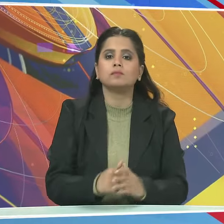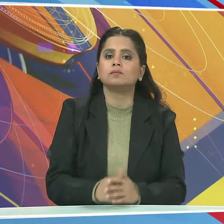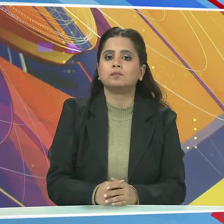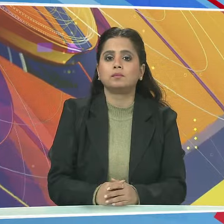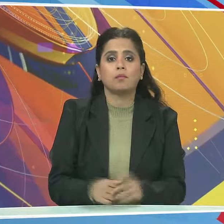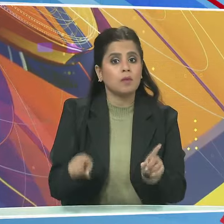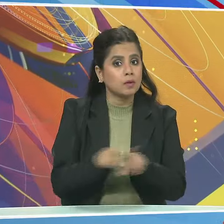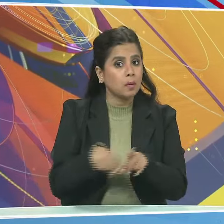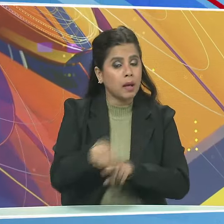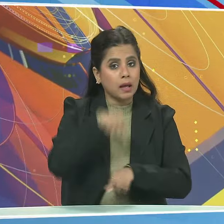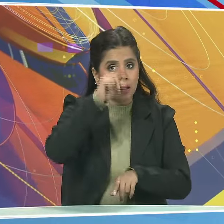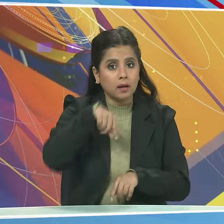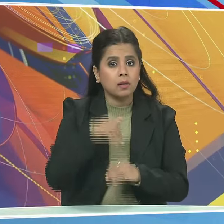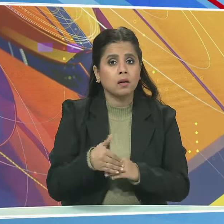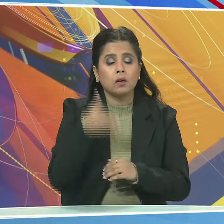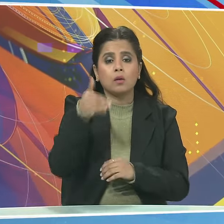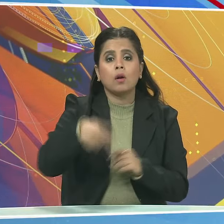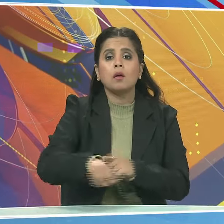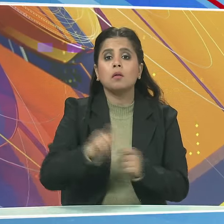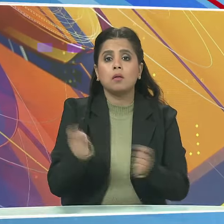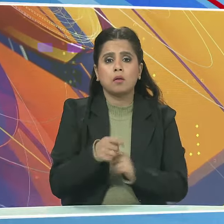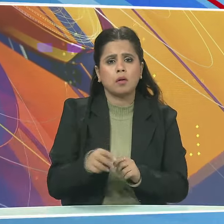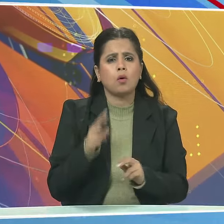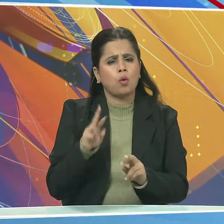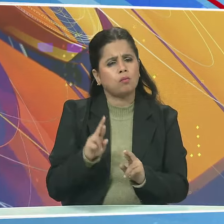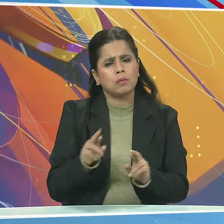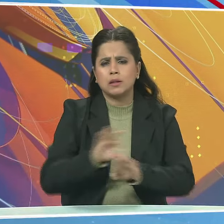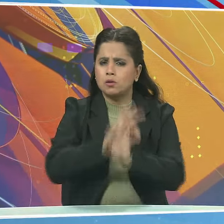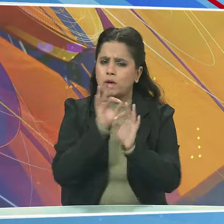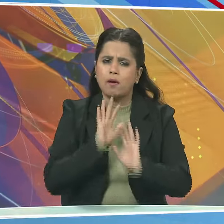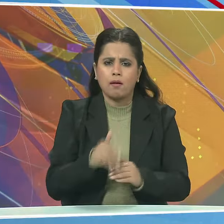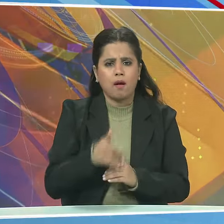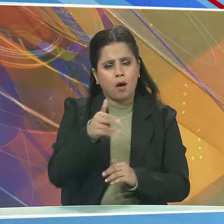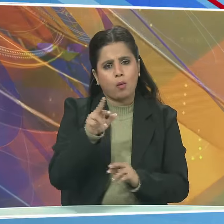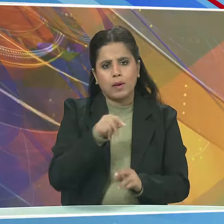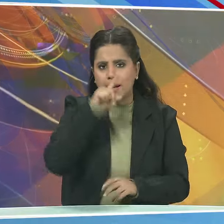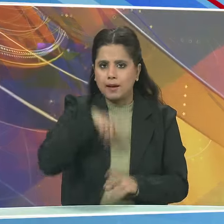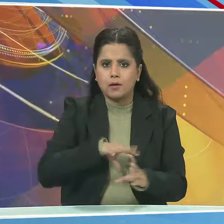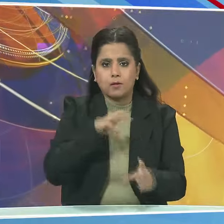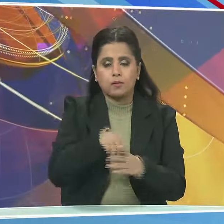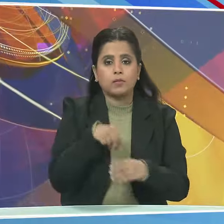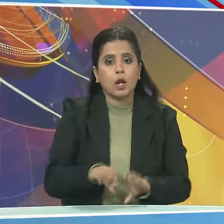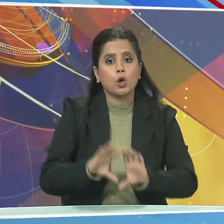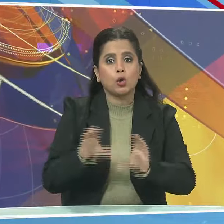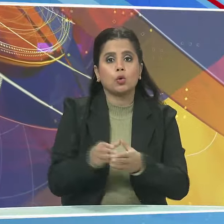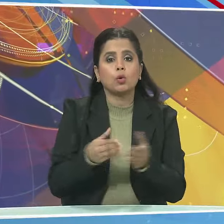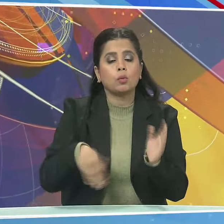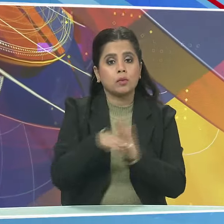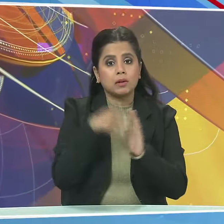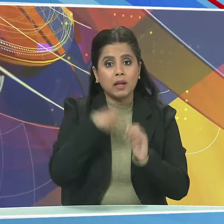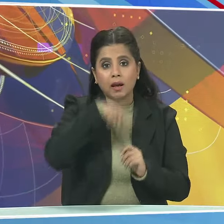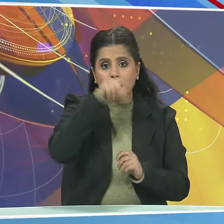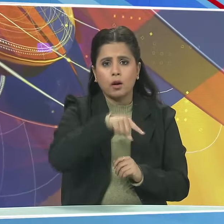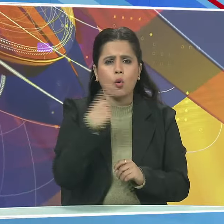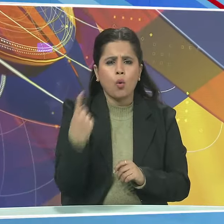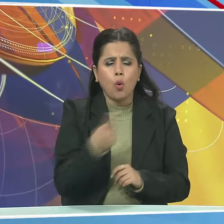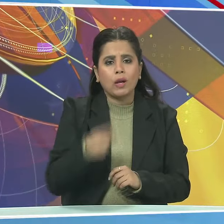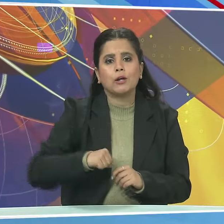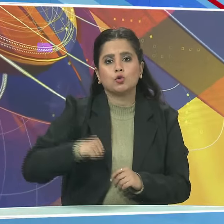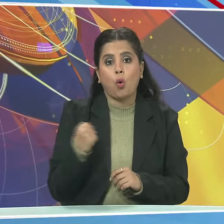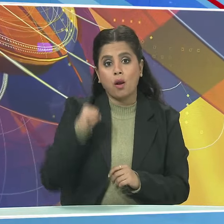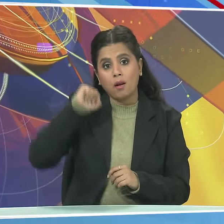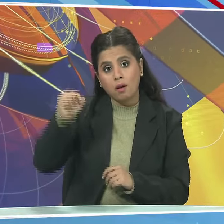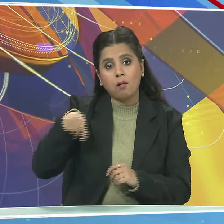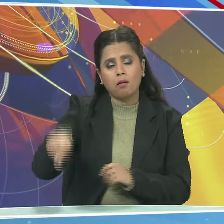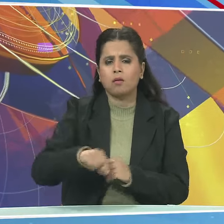साथ ही भारत का अगले राउंड में खेलना लगभग तै हो चुका है ग्रुप स्टेज में अब भारत को सिर्फ स्कॉटलेंड के